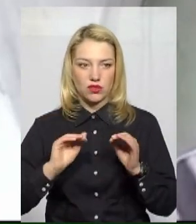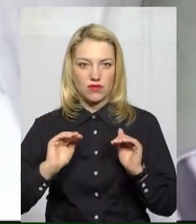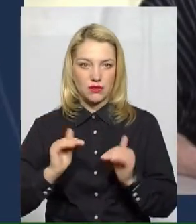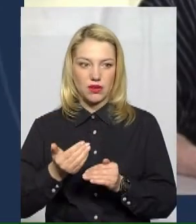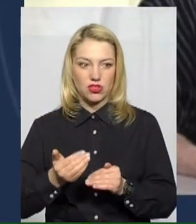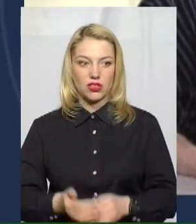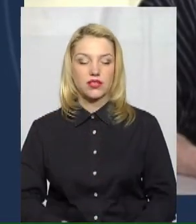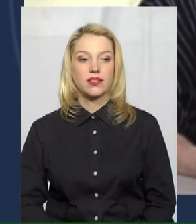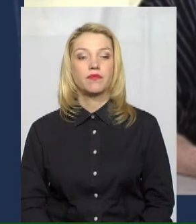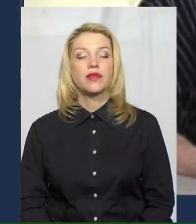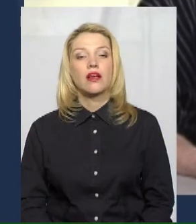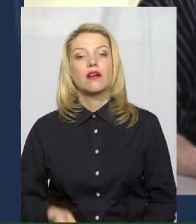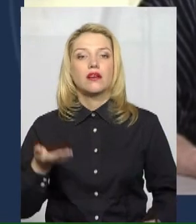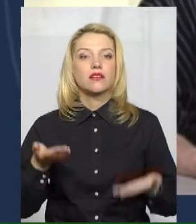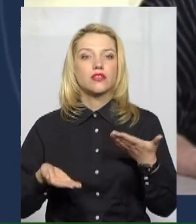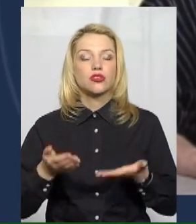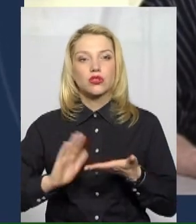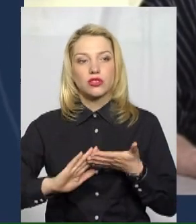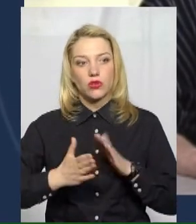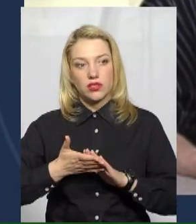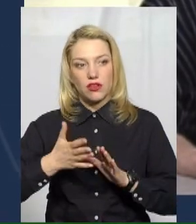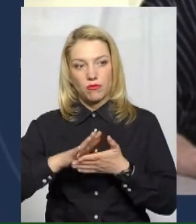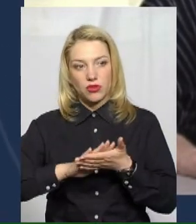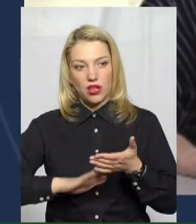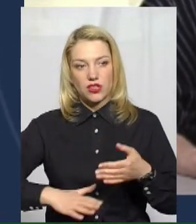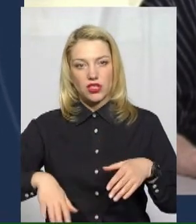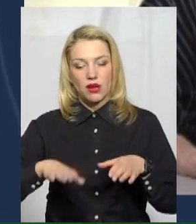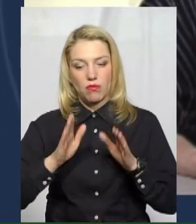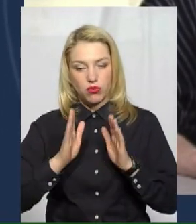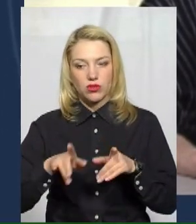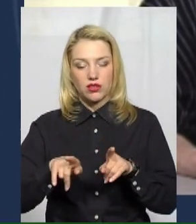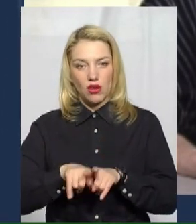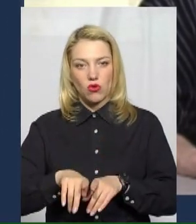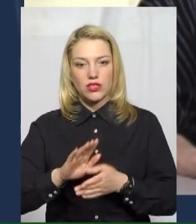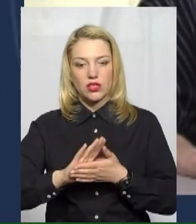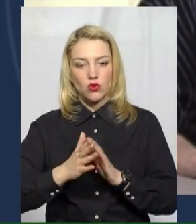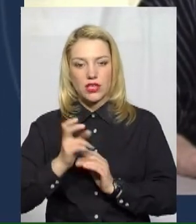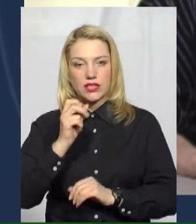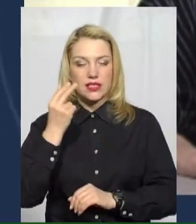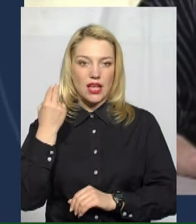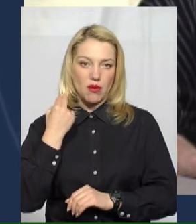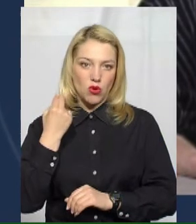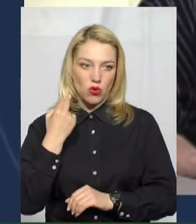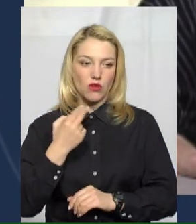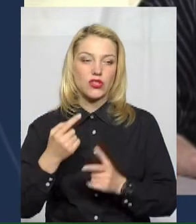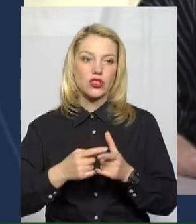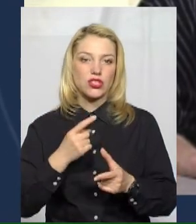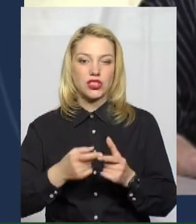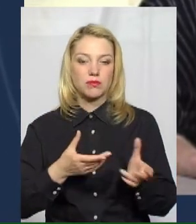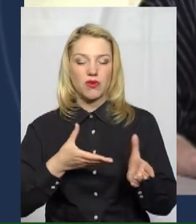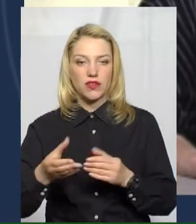Якщо ситуація в подальшому залишатиметься такою ж ситуацією із заборгованістю, чи позначиться це на